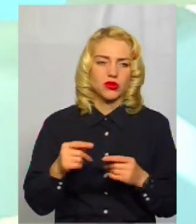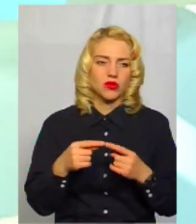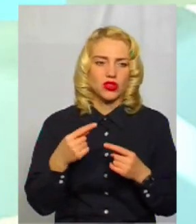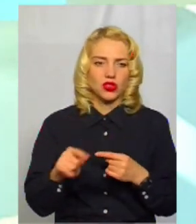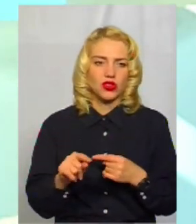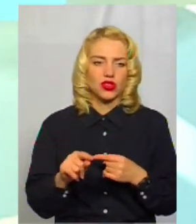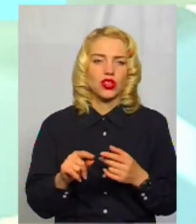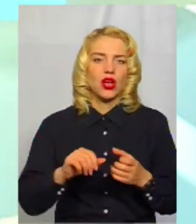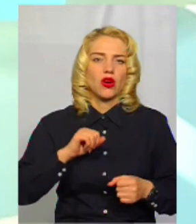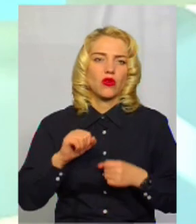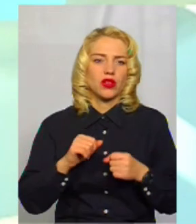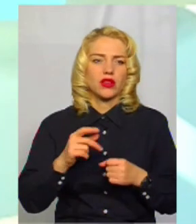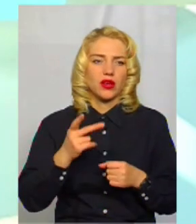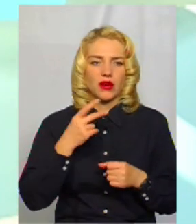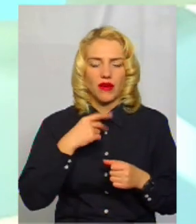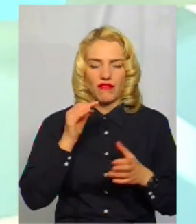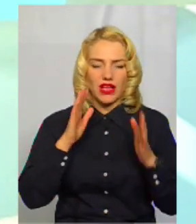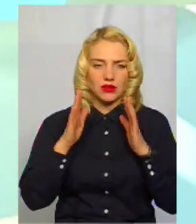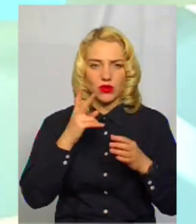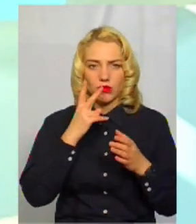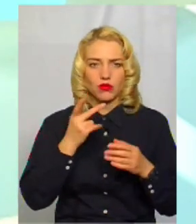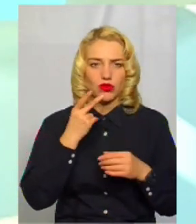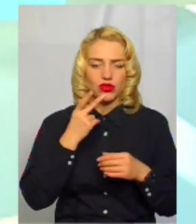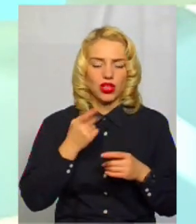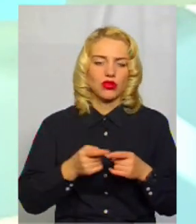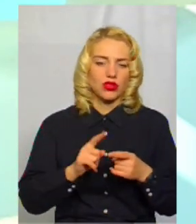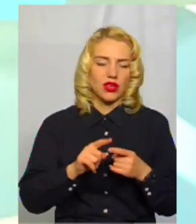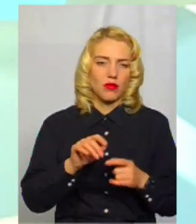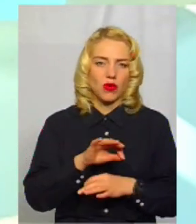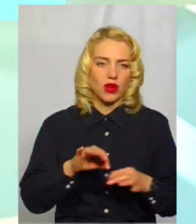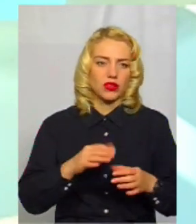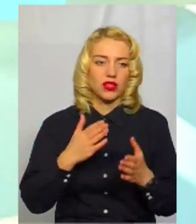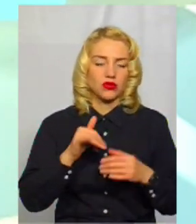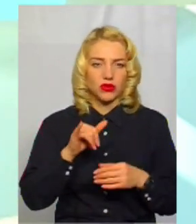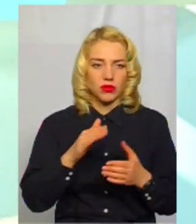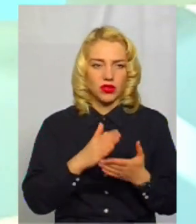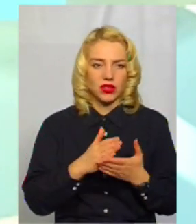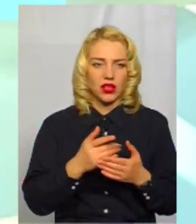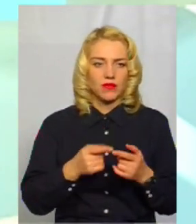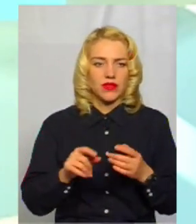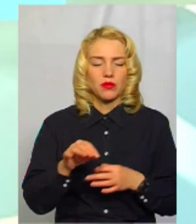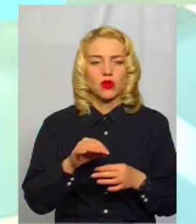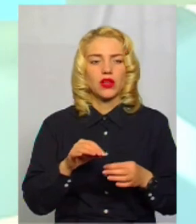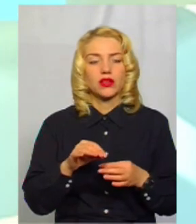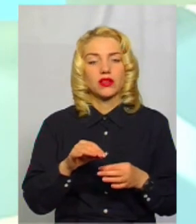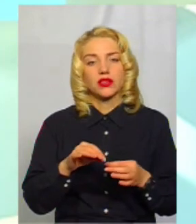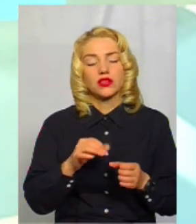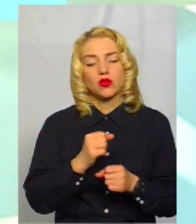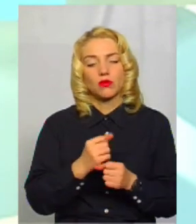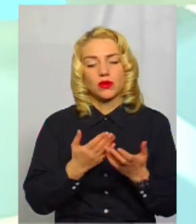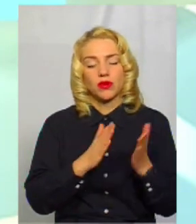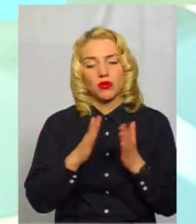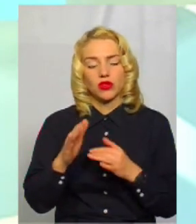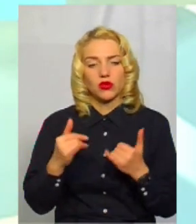Фейсбуці я бачу постійно цей проєкт, тобто, якщо в тебе є однодумці, і цей проєкт такий зробить бібліотеку привабливою,